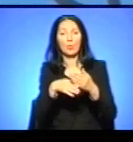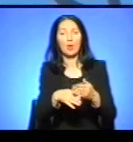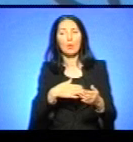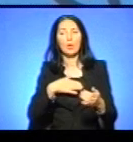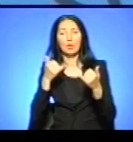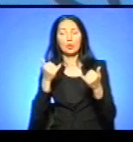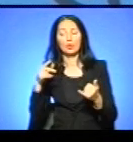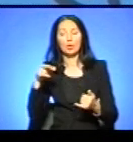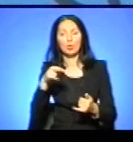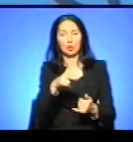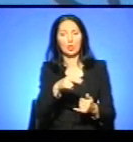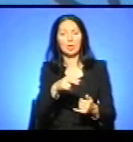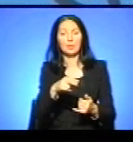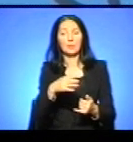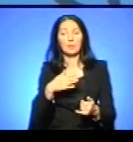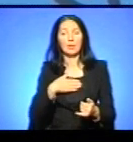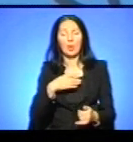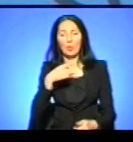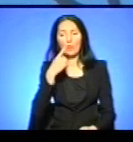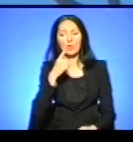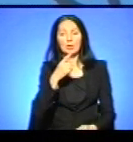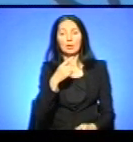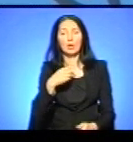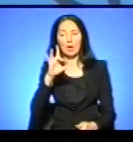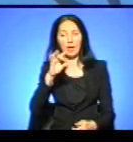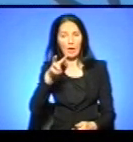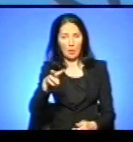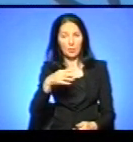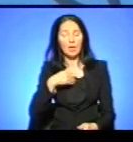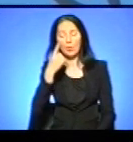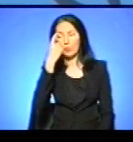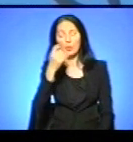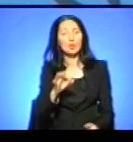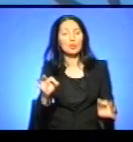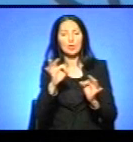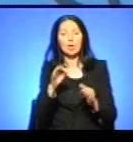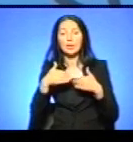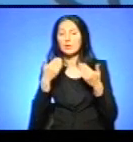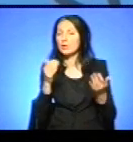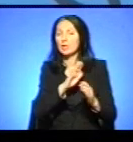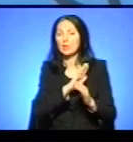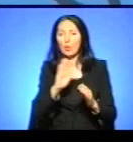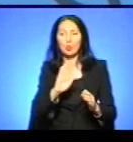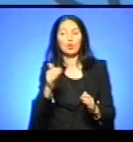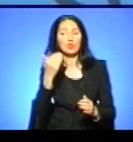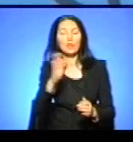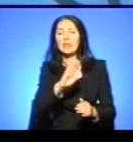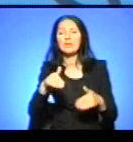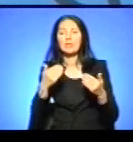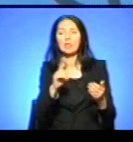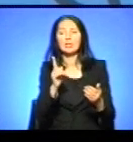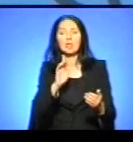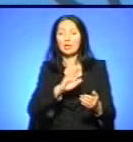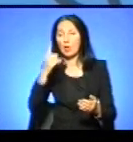РЕМ і нам повідомили, що не було ніяких звернень. Чи ви зверталися до того, що будуть проводитися